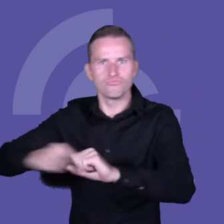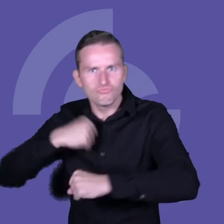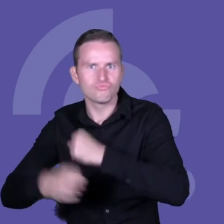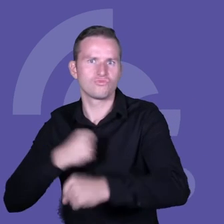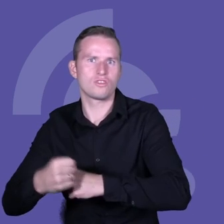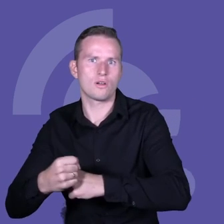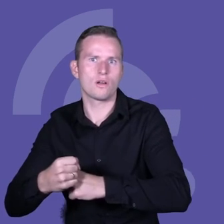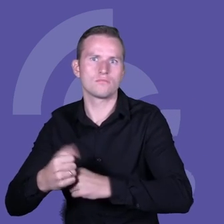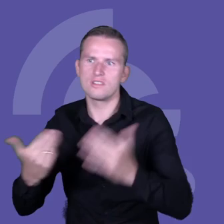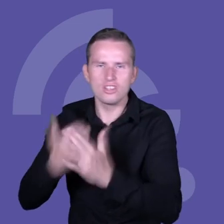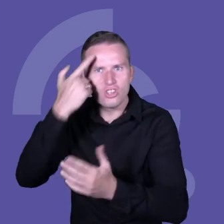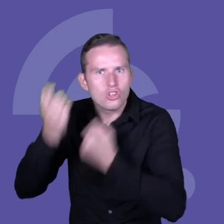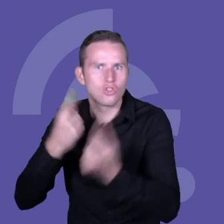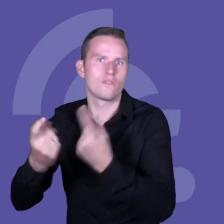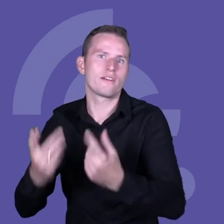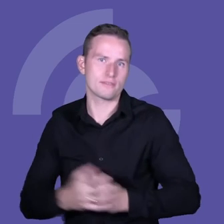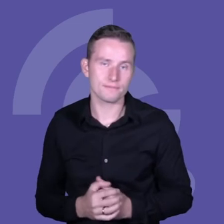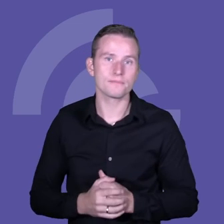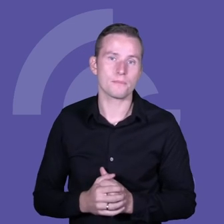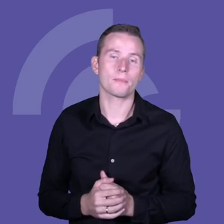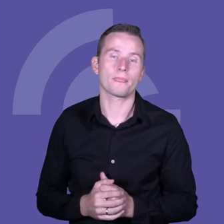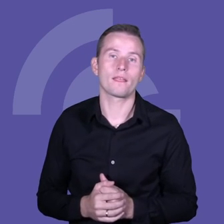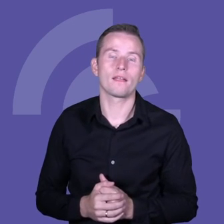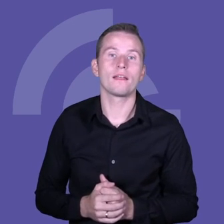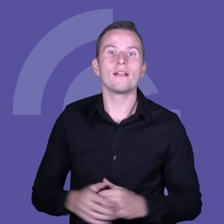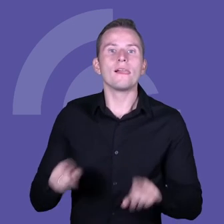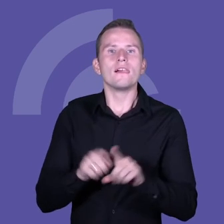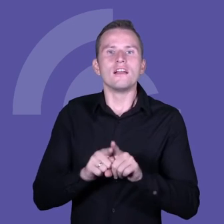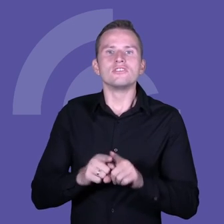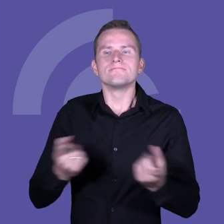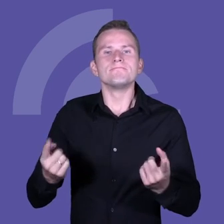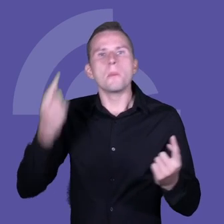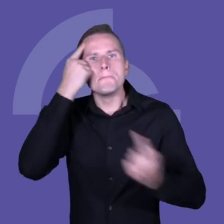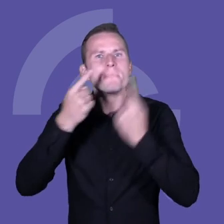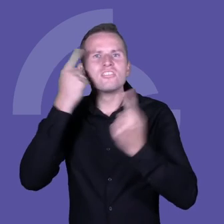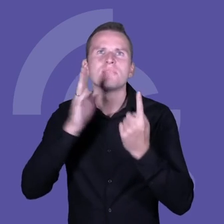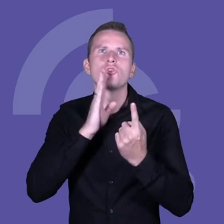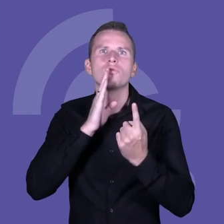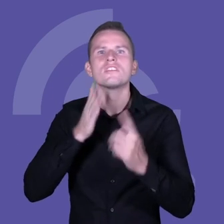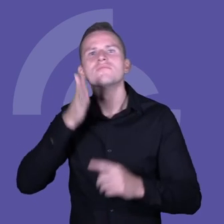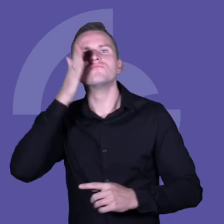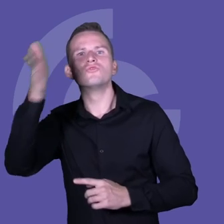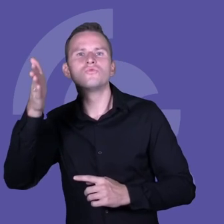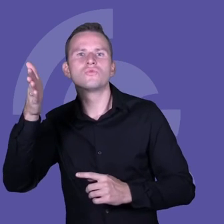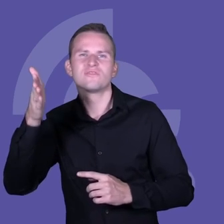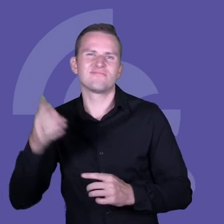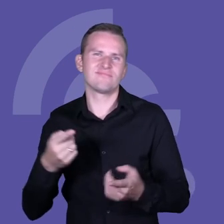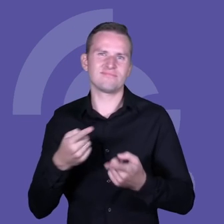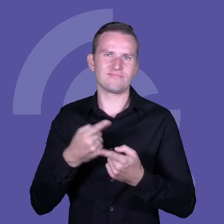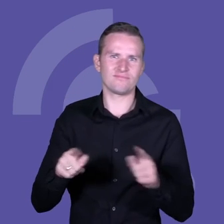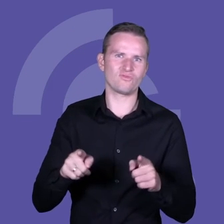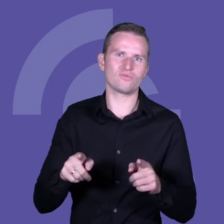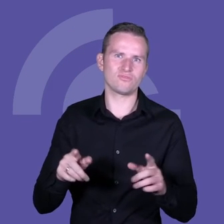do innowacji to się nie odbędzie. Myślenie krótkoterminowe. I to również, jak robiliśmy badania foresightowe, wyszło, że